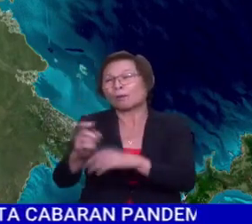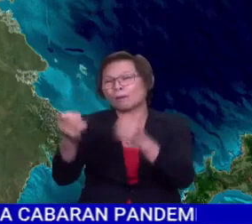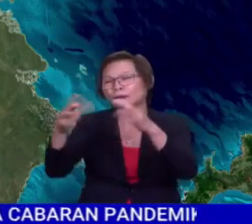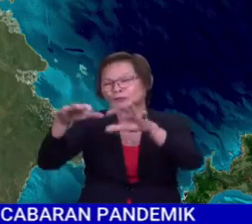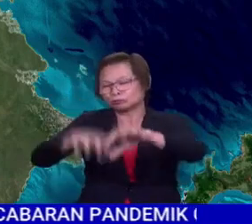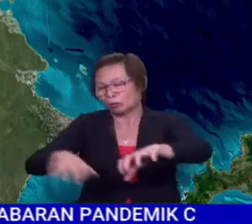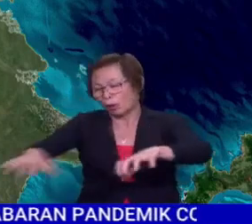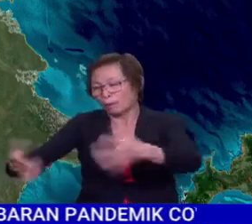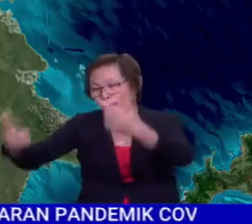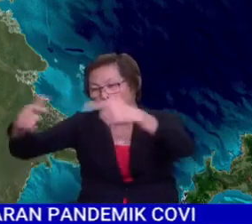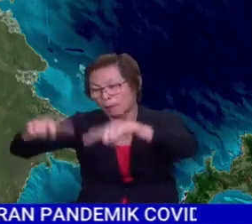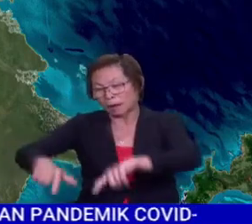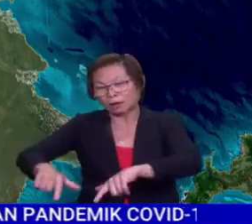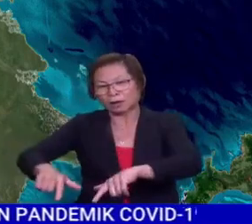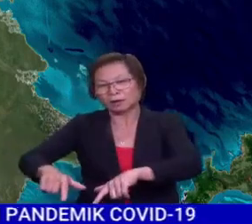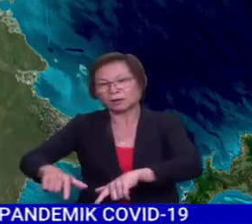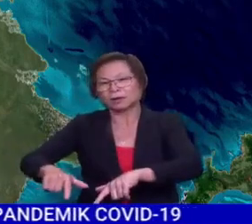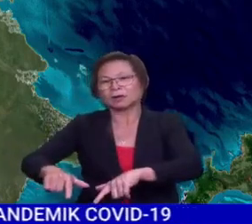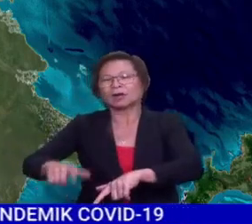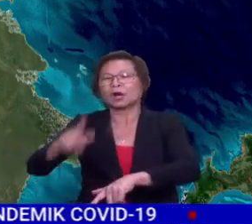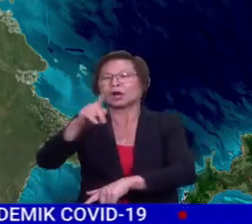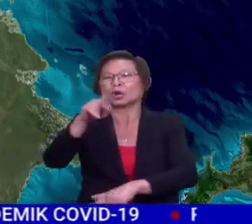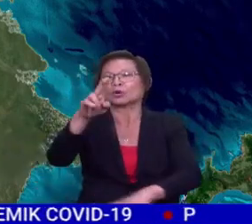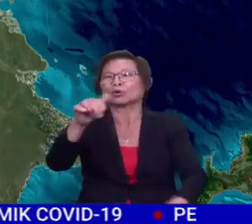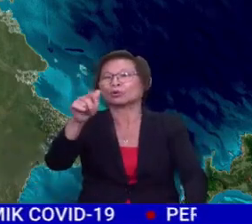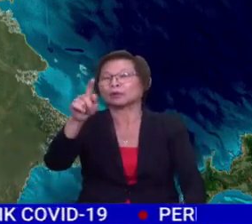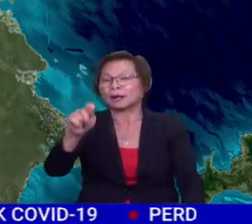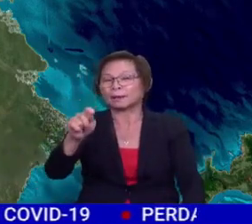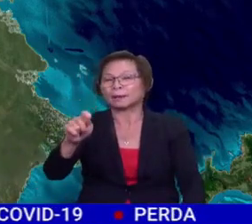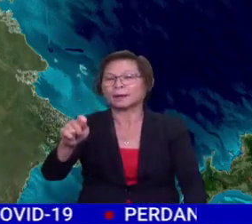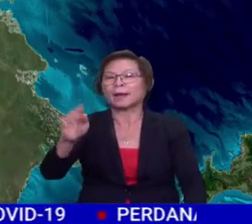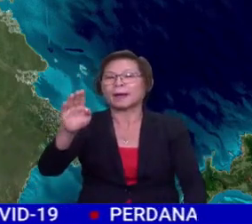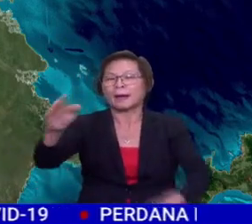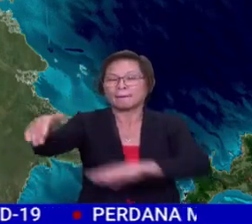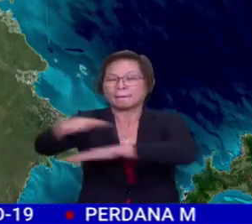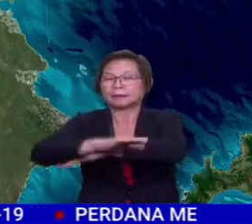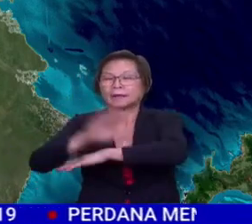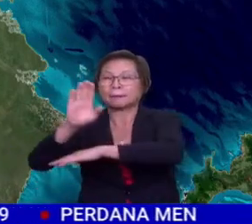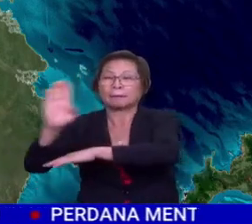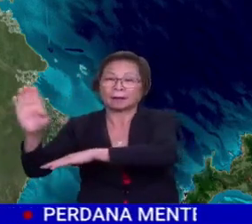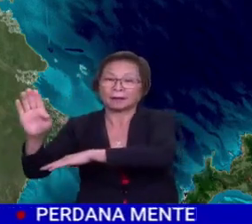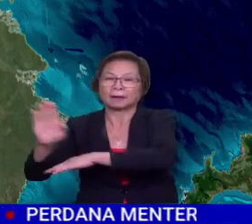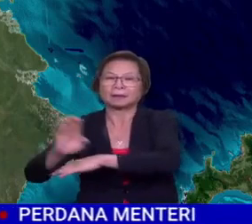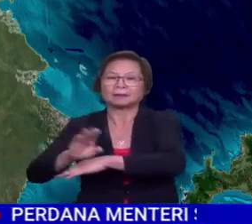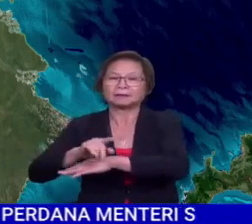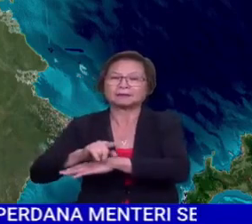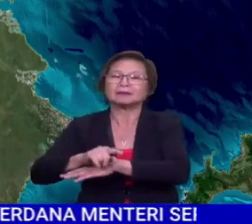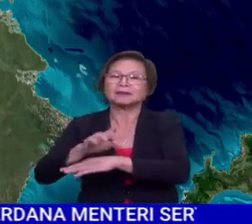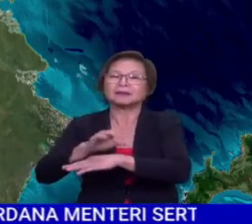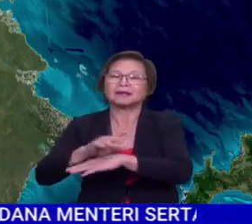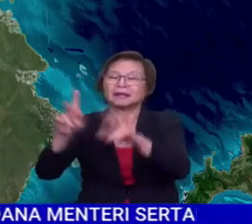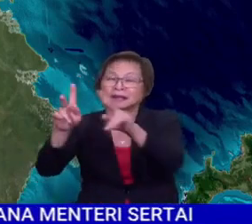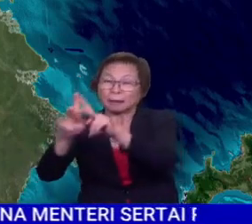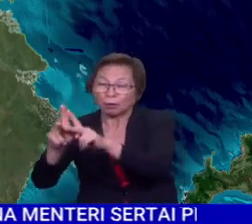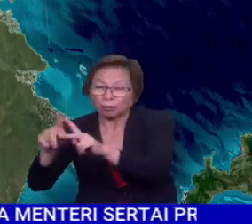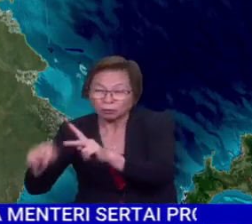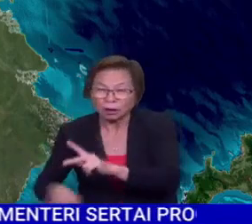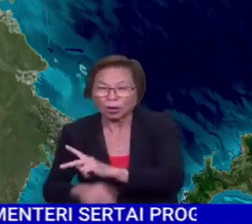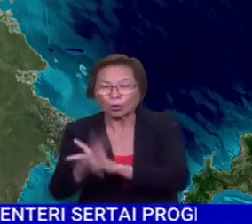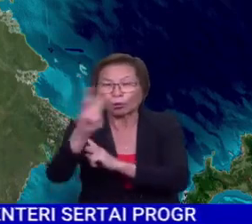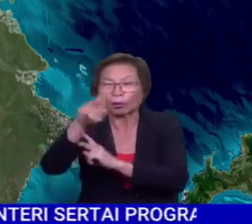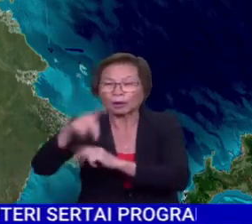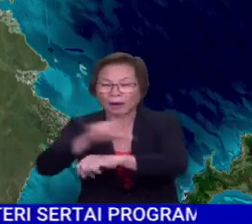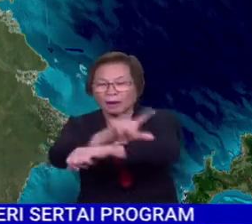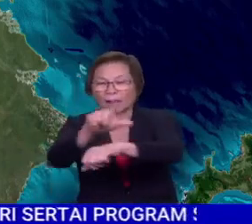tempat. Kini sedang berlaku melibatkan di bahagian kudat, di bahagian pantai barat, di bahagian pedalaman serta di wilayah